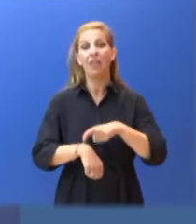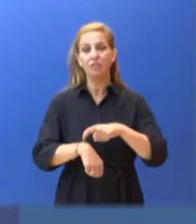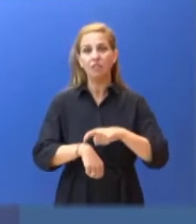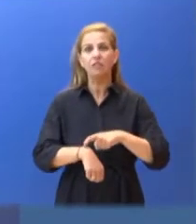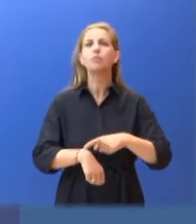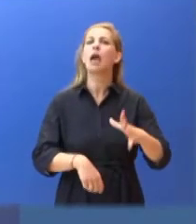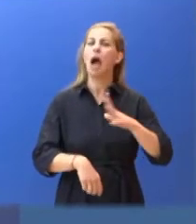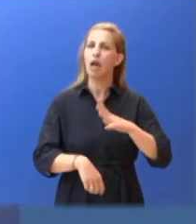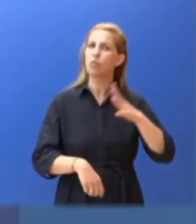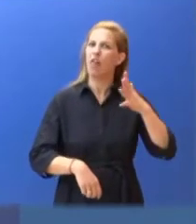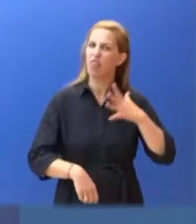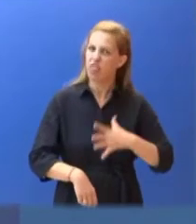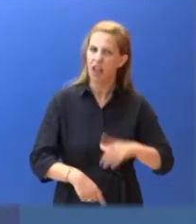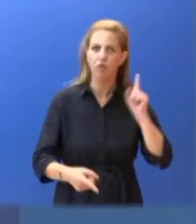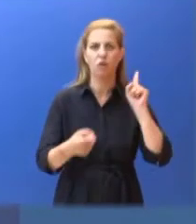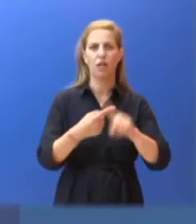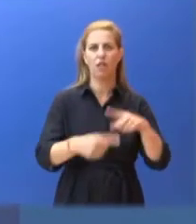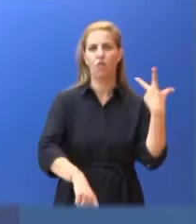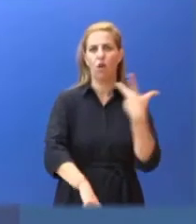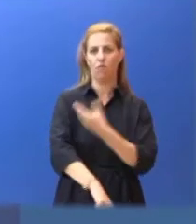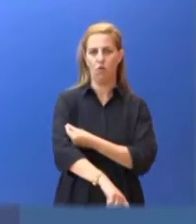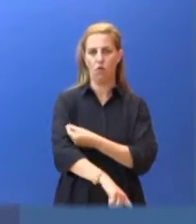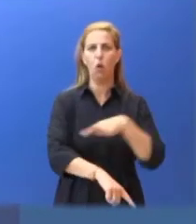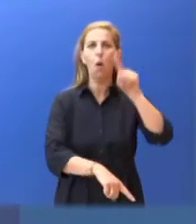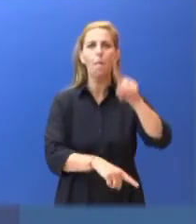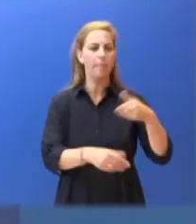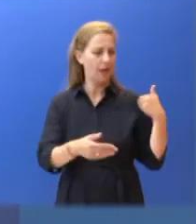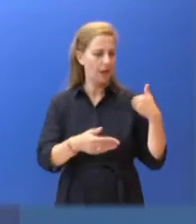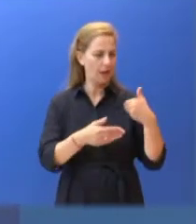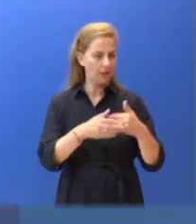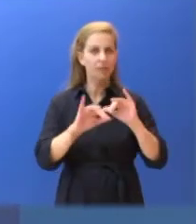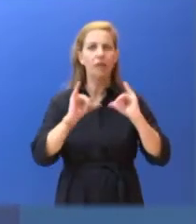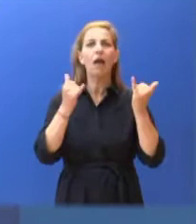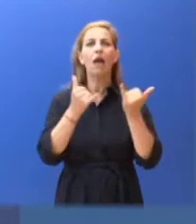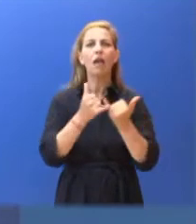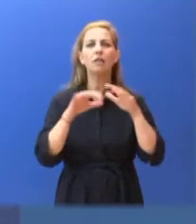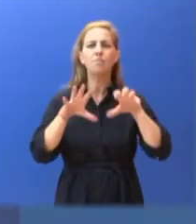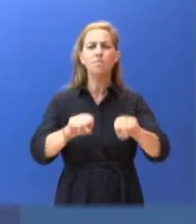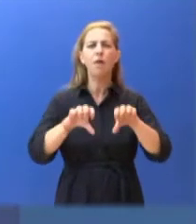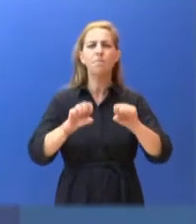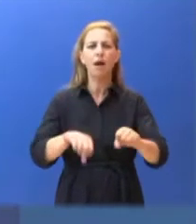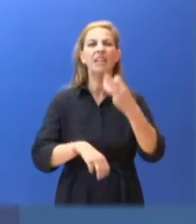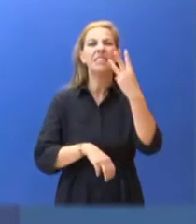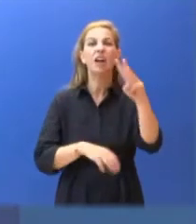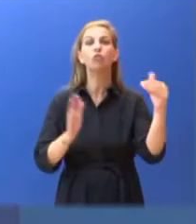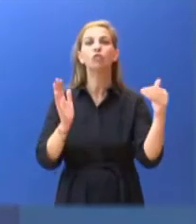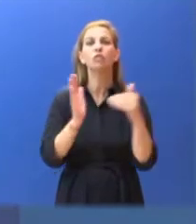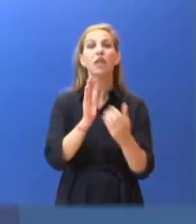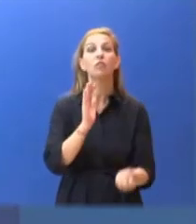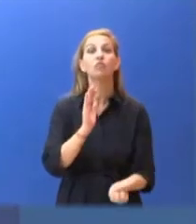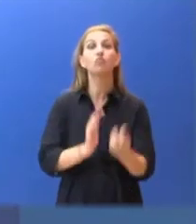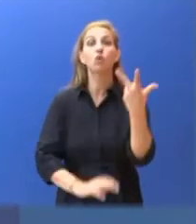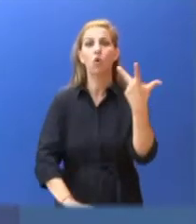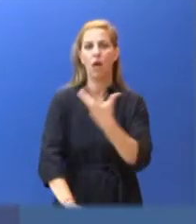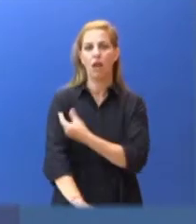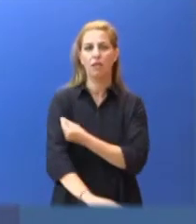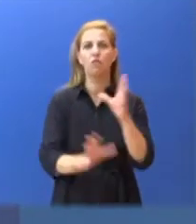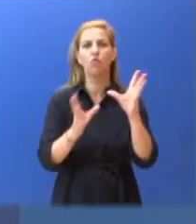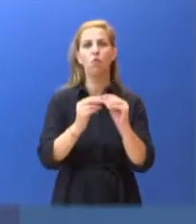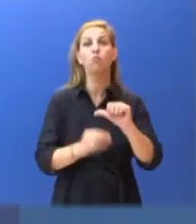για τον εμβολιασμό, καθώς τις τελευταίες ημέρες έχουν κλειστεί 300.000 νέα ραντεβού πρώτης δόσης.